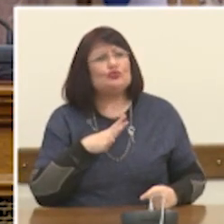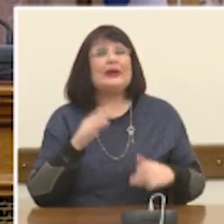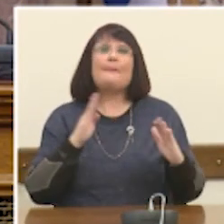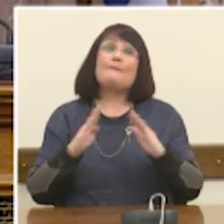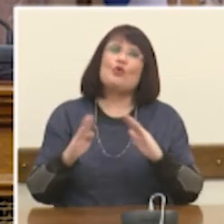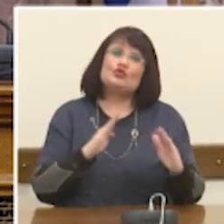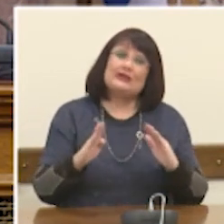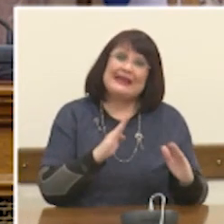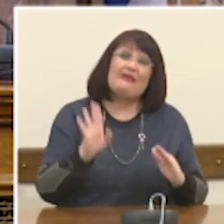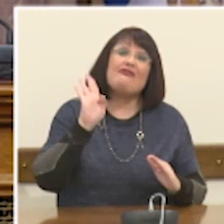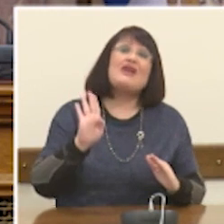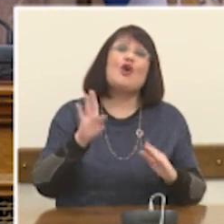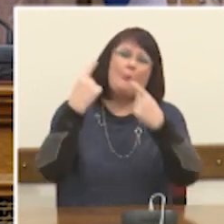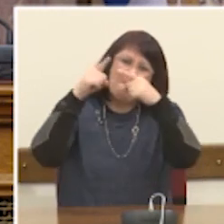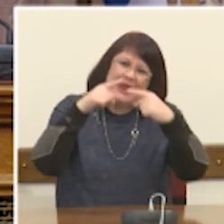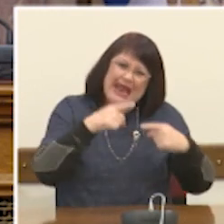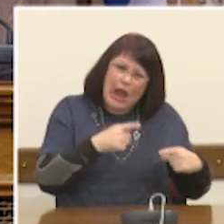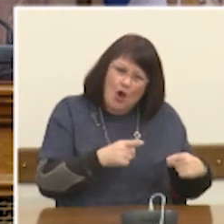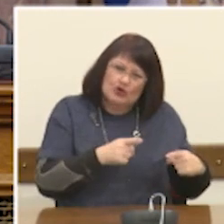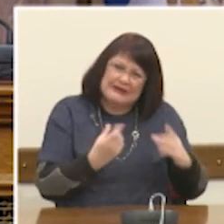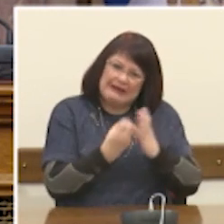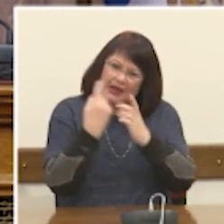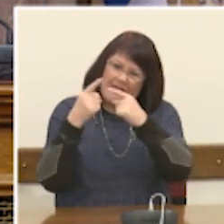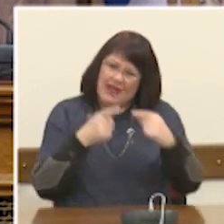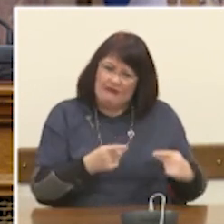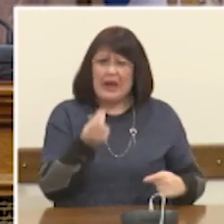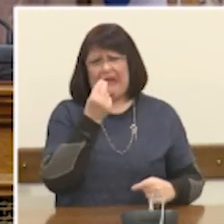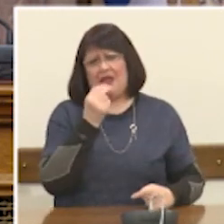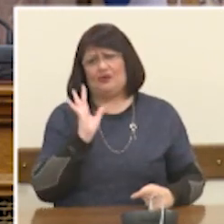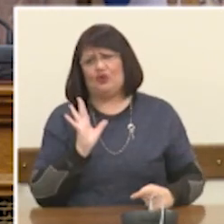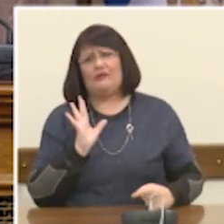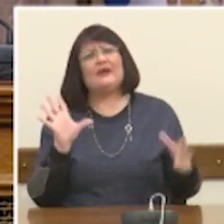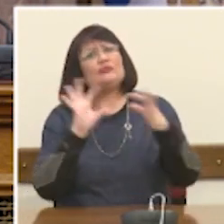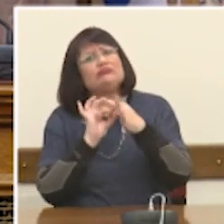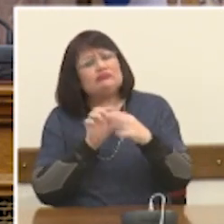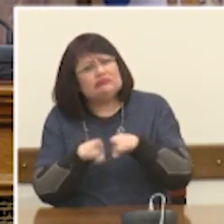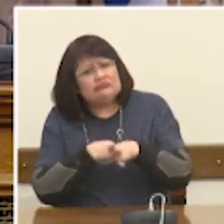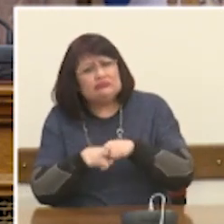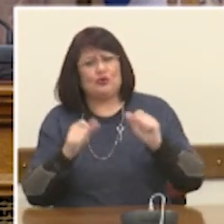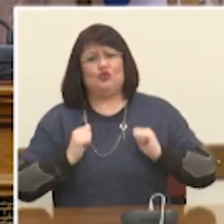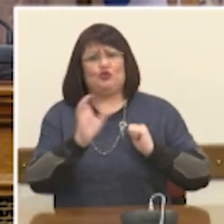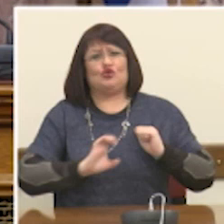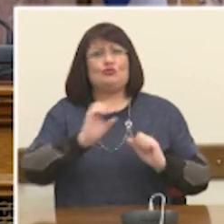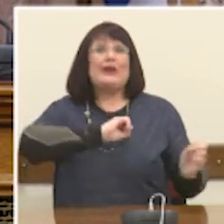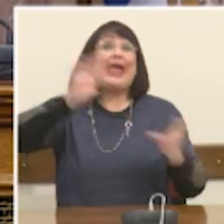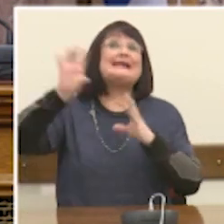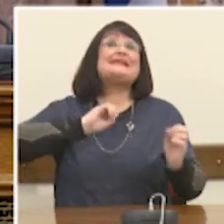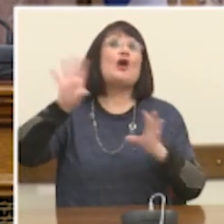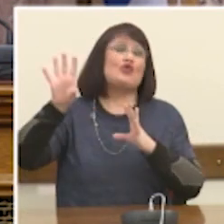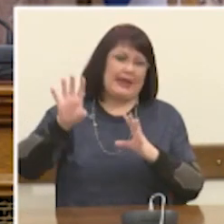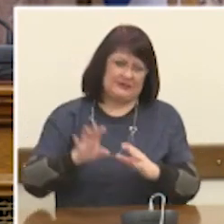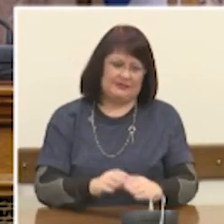βιοποικιλότητας και την ποιοτική διατροφή σε σύνδεση με τον τουρισμό και τις εξαγωγές. Και εκεί